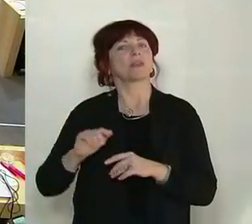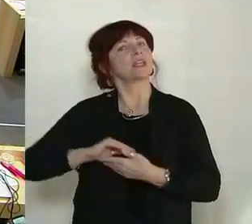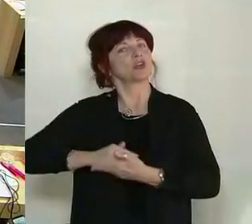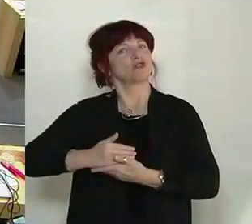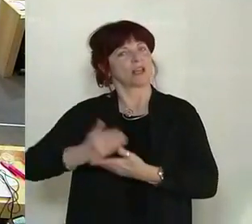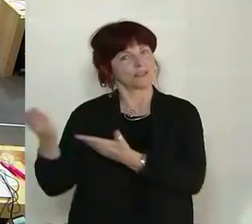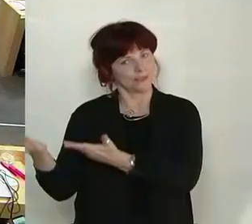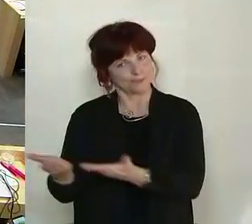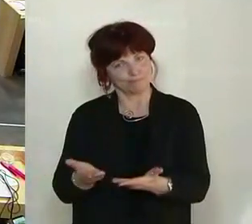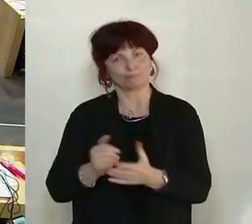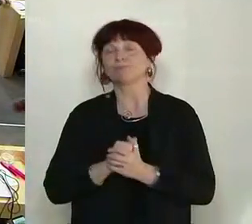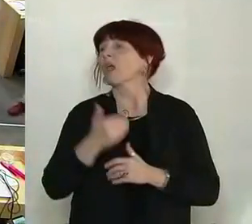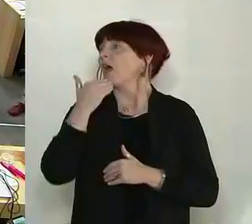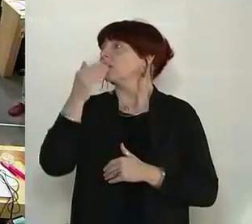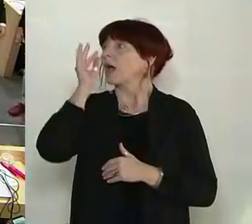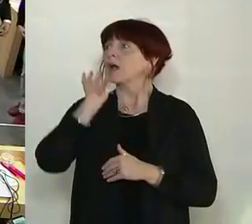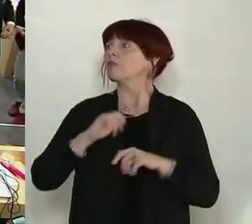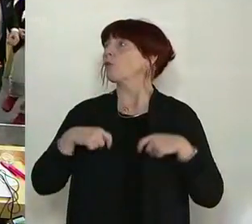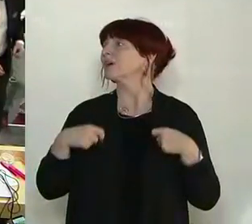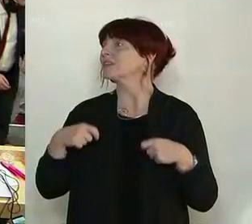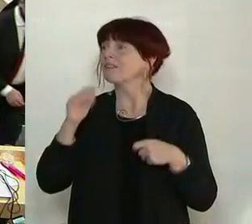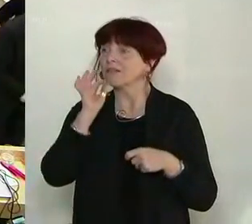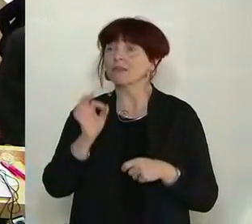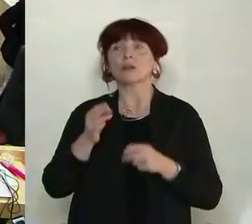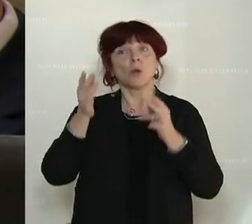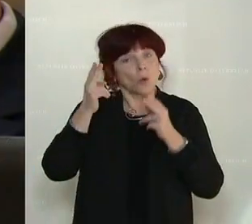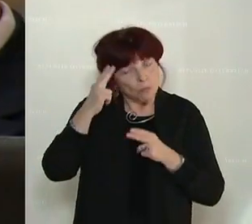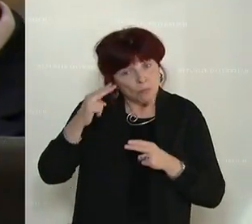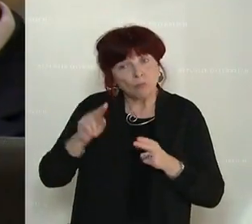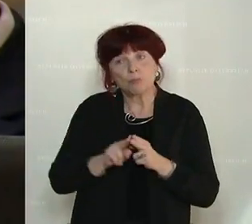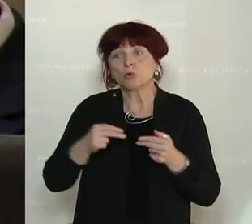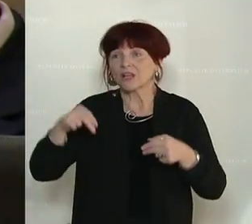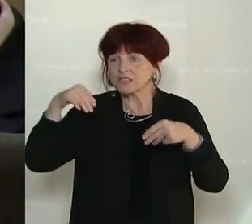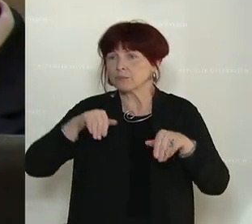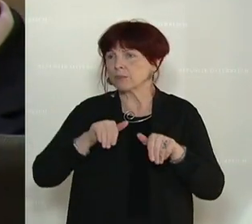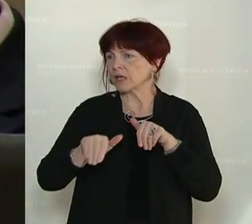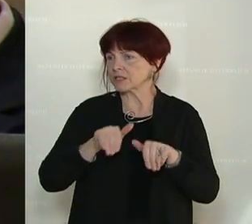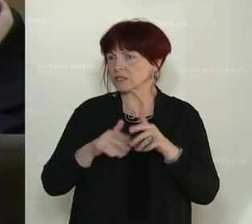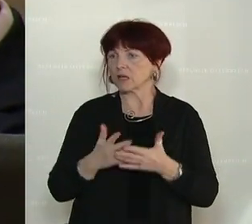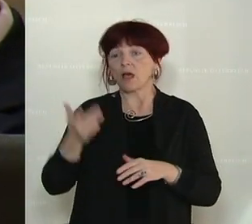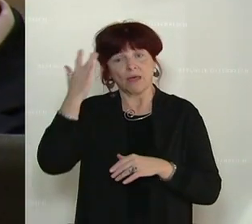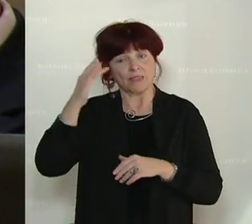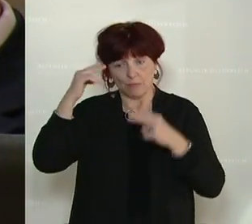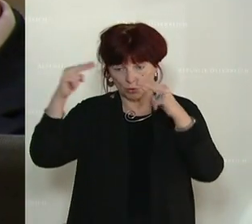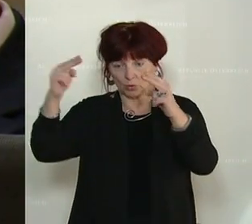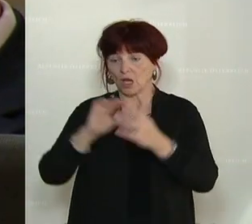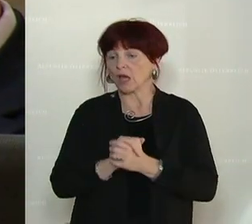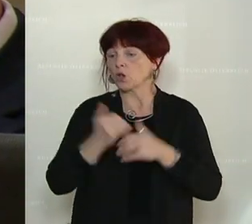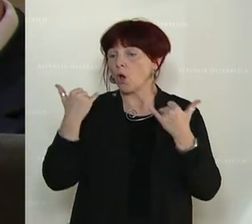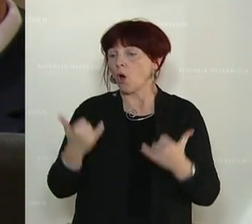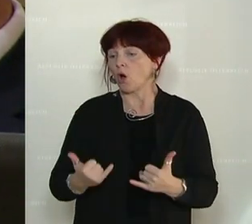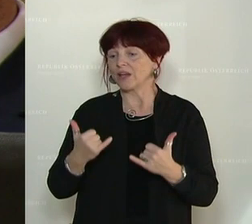Danke Frau Präsidentin, sehr geehrter Herr Bundesminister, sehr geehrte Damen und Herren, wir diskutieren heute ein hochaktuelles